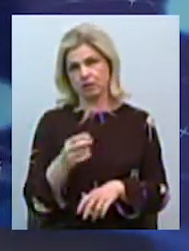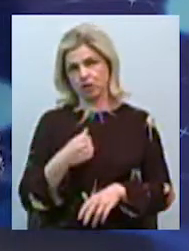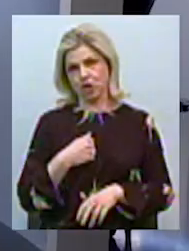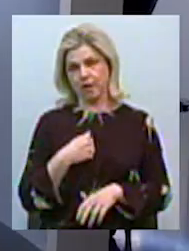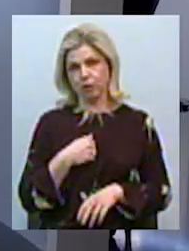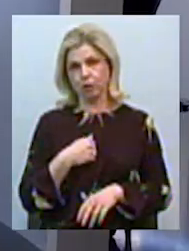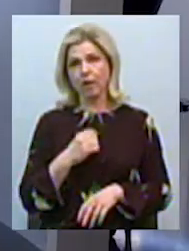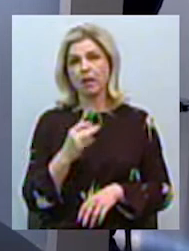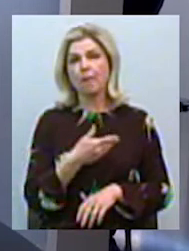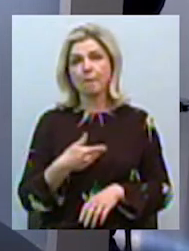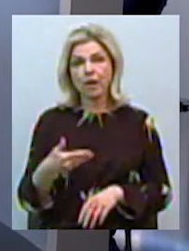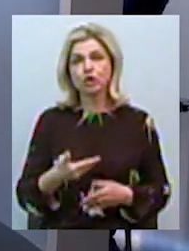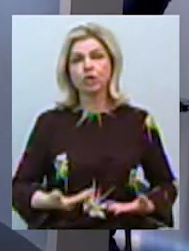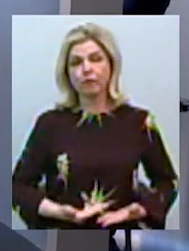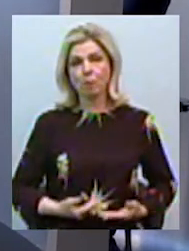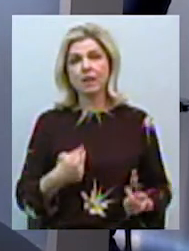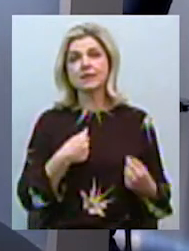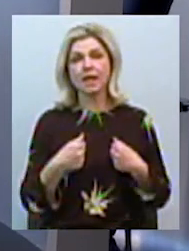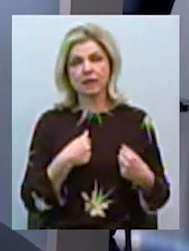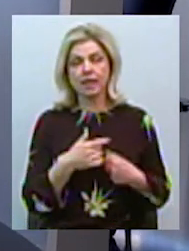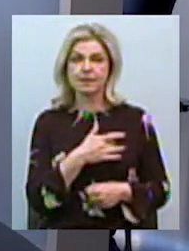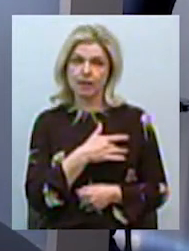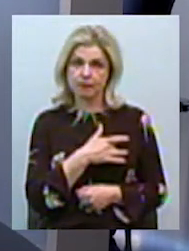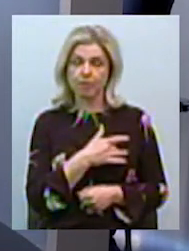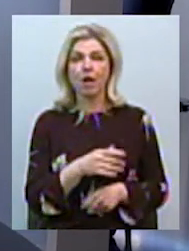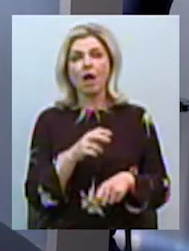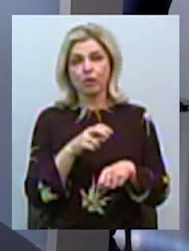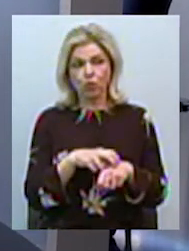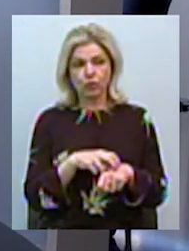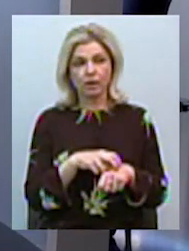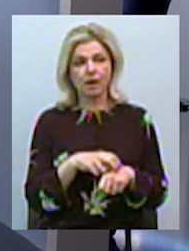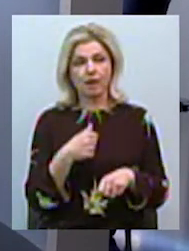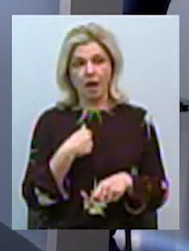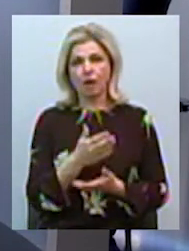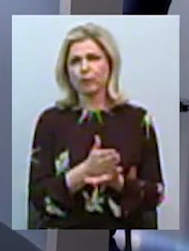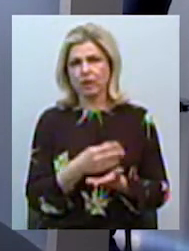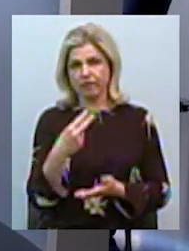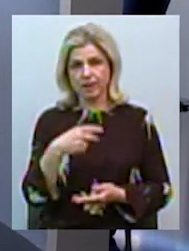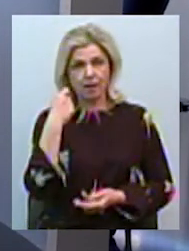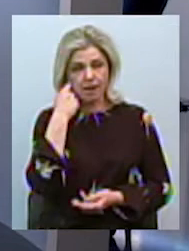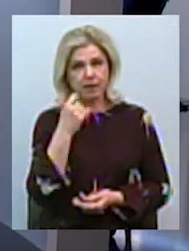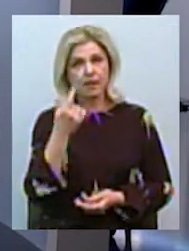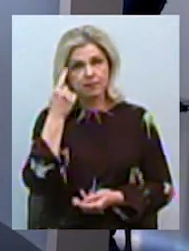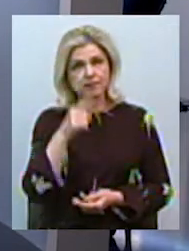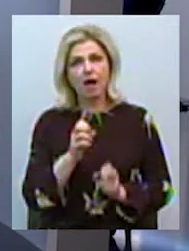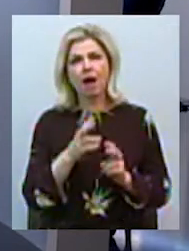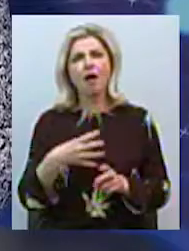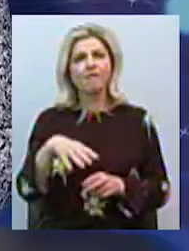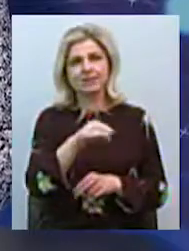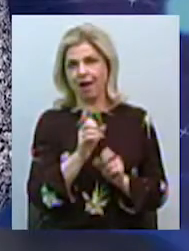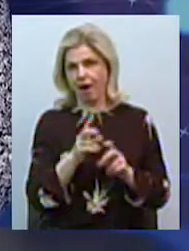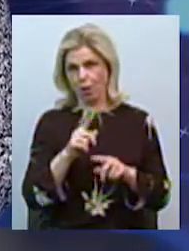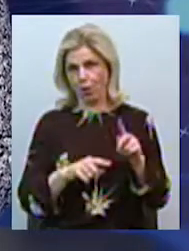І ми живем, страдаємо сердцем, да, доктор? Я работаю 20 лет, і їх знаю, вони для мене як родні.